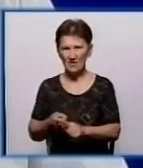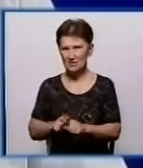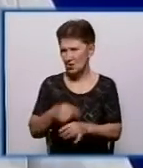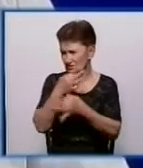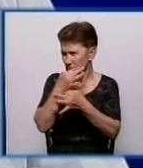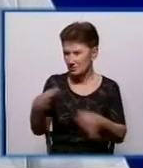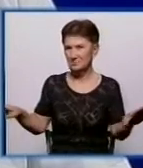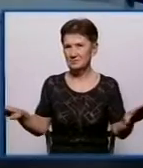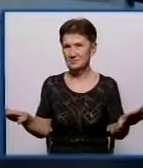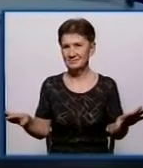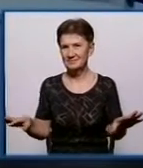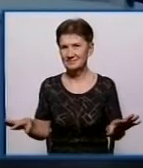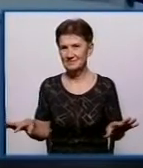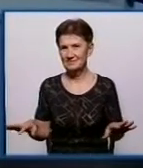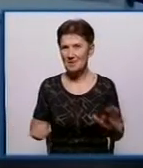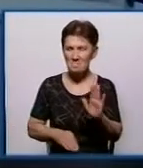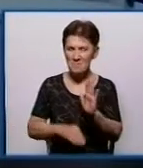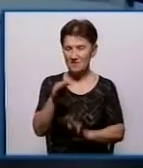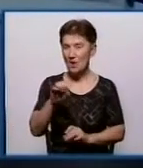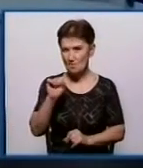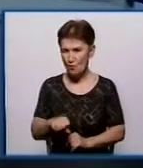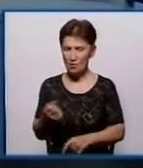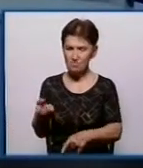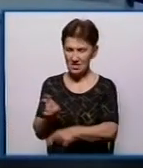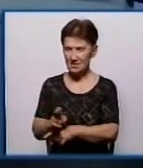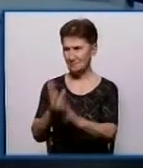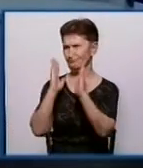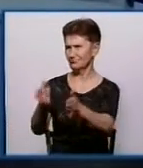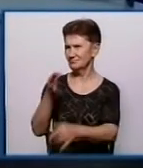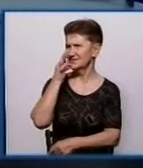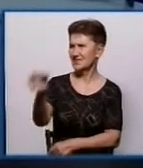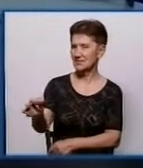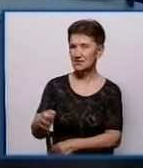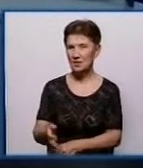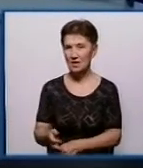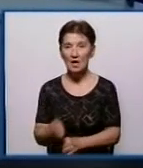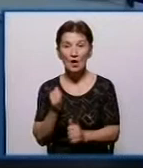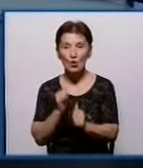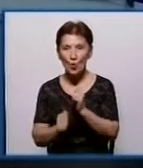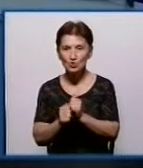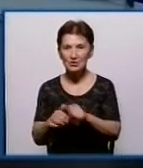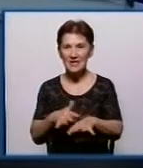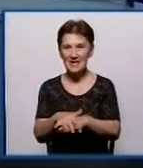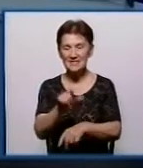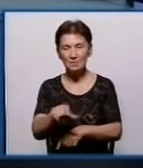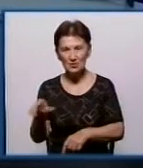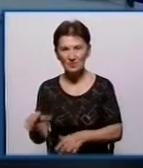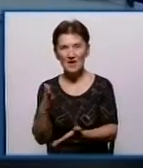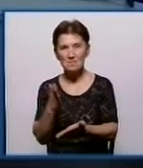підвищенням тарифів, міг прийти і сказати в обличчя. З іншого боку, кожний споживач має можливість ознайомитись